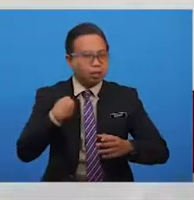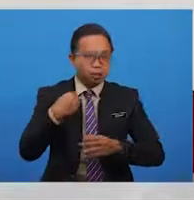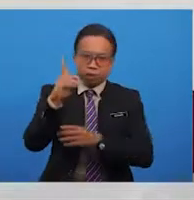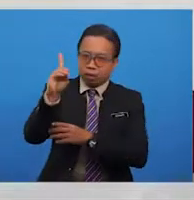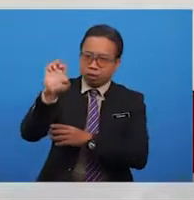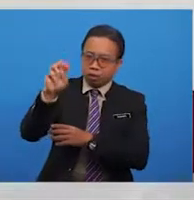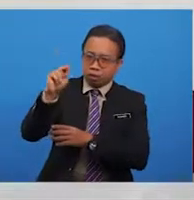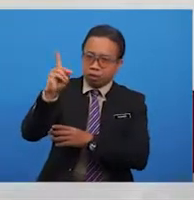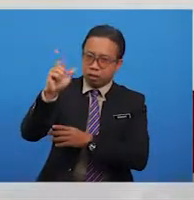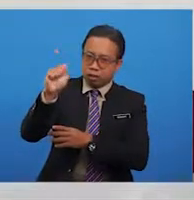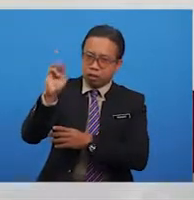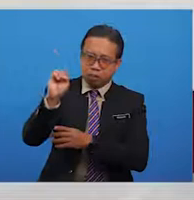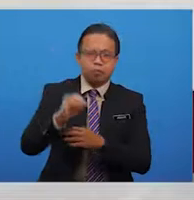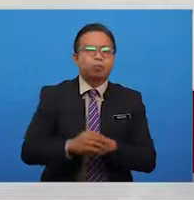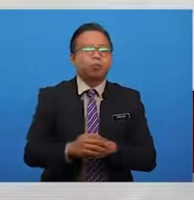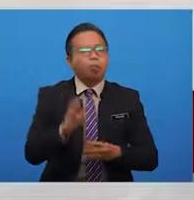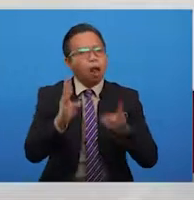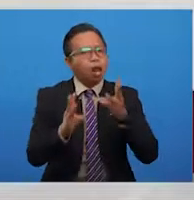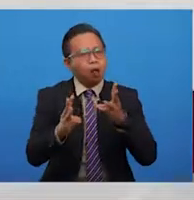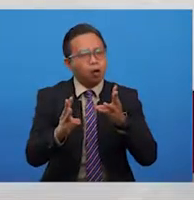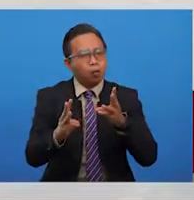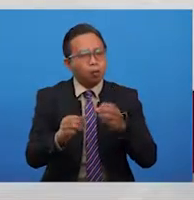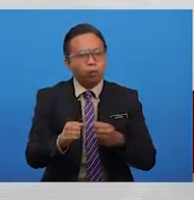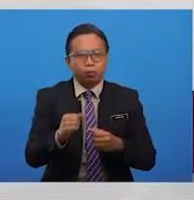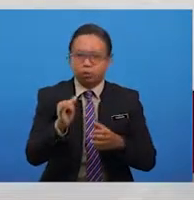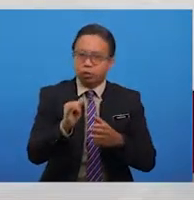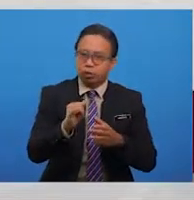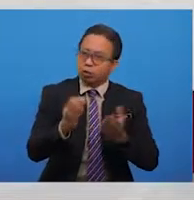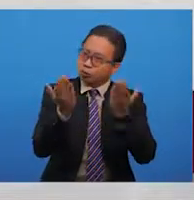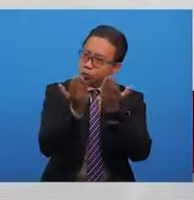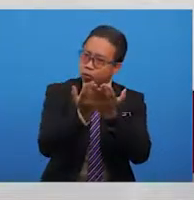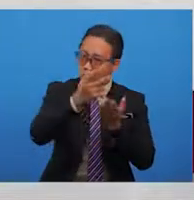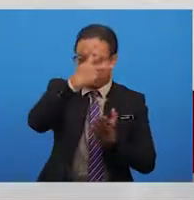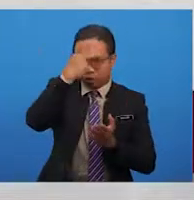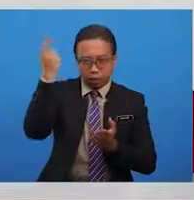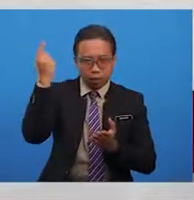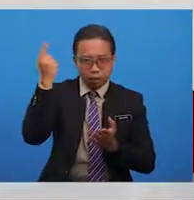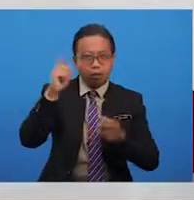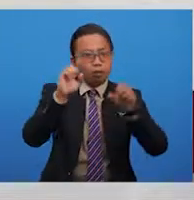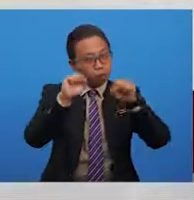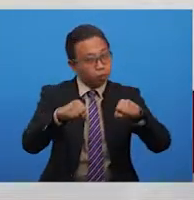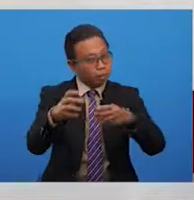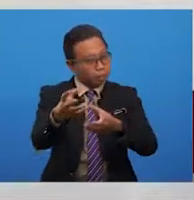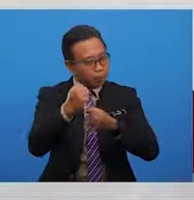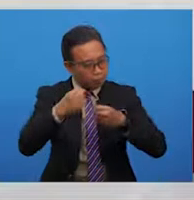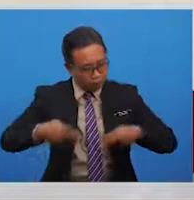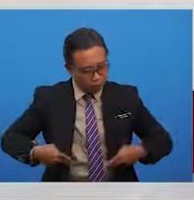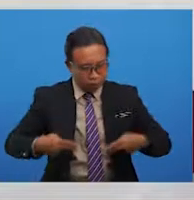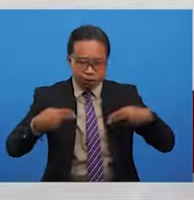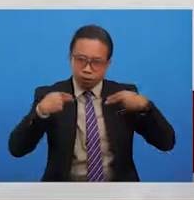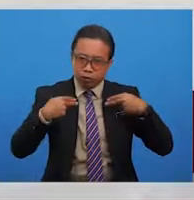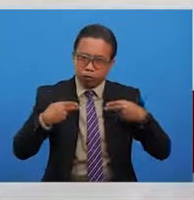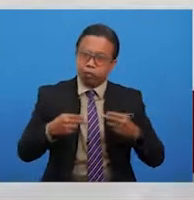dendam. Walaubagaimanapun, penyajak masih bersyukur kerana berpeluang menikmati kehidupan